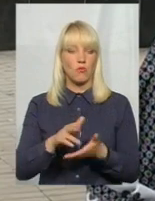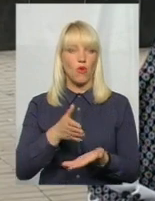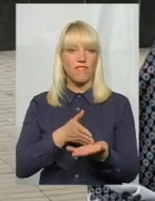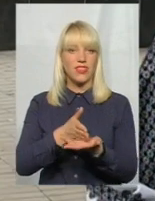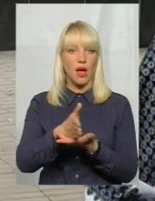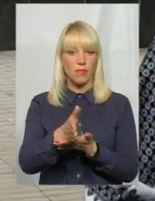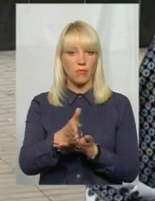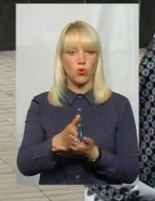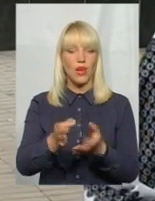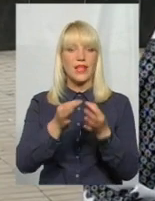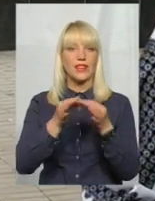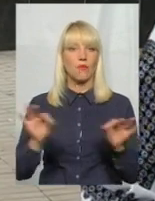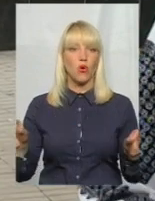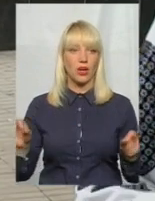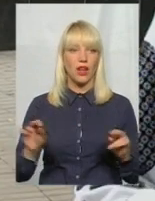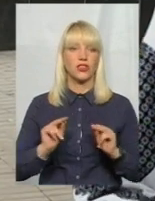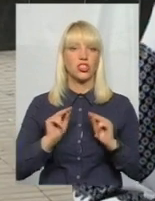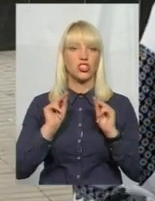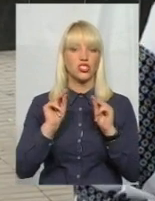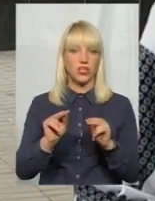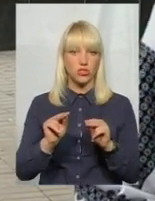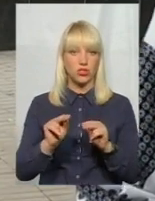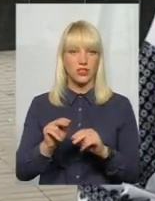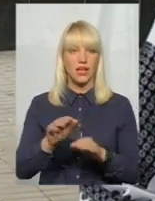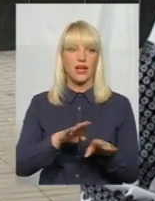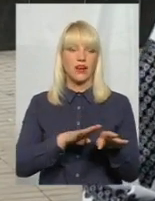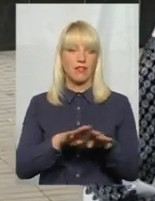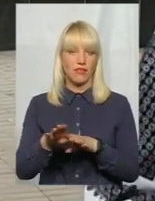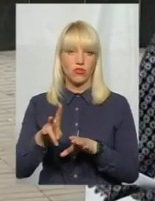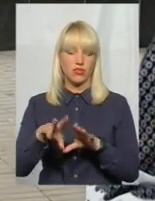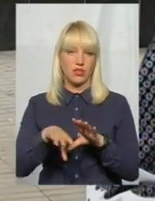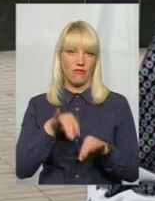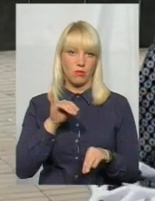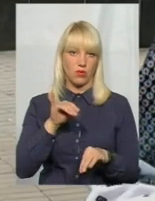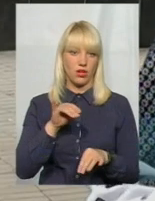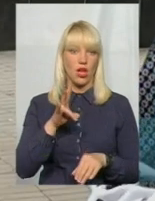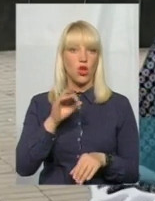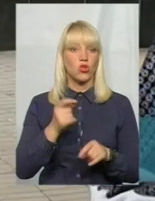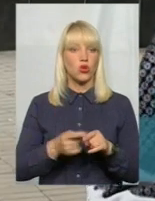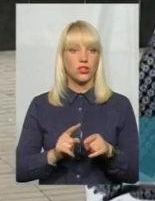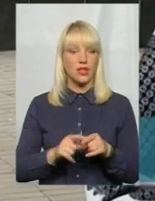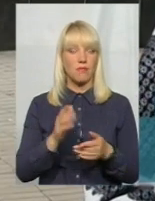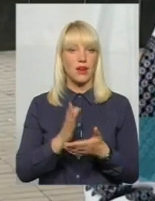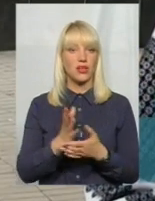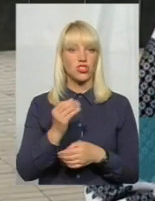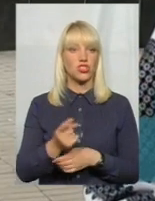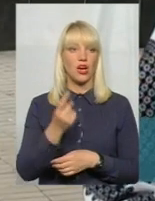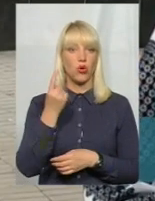демократії, чесності, рівності на виборах. Але це має ще одну